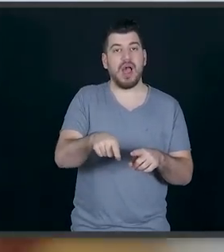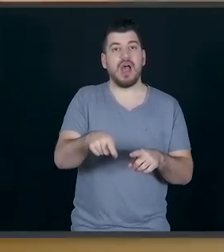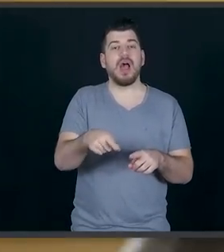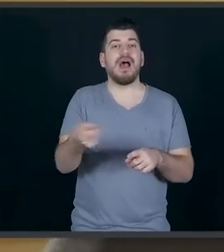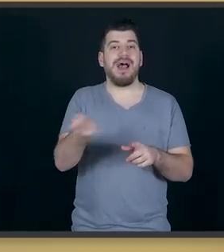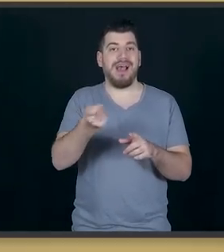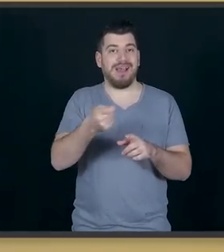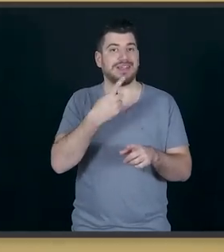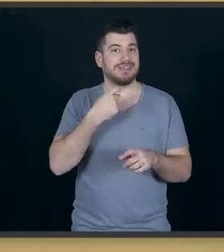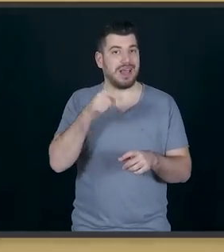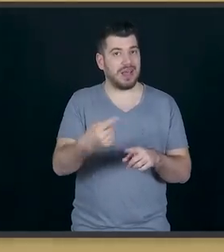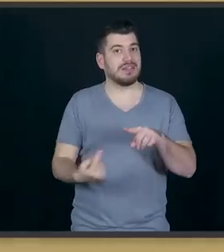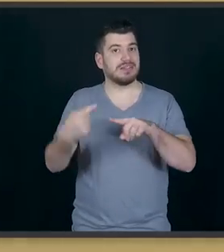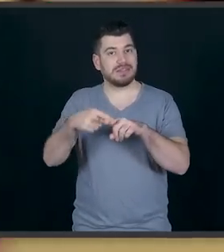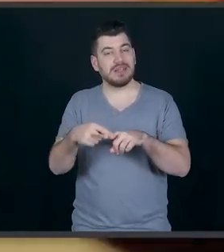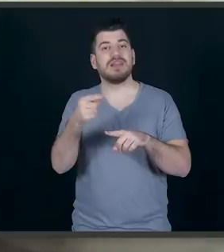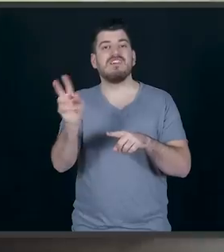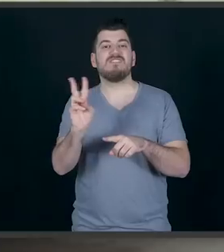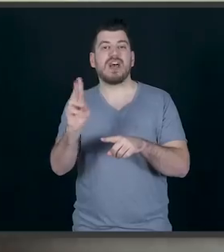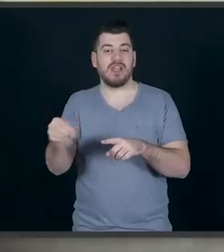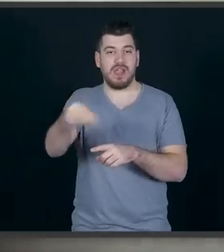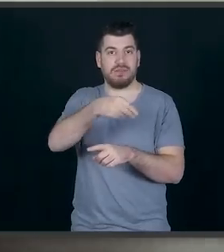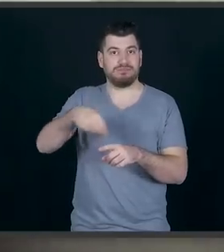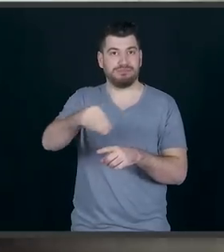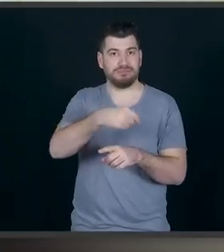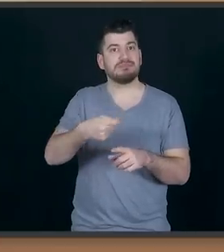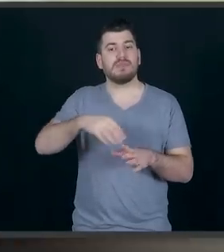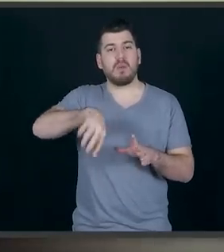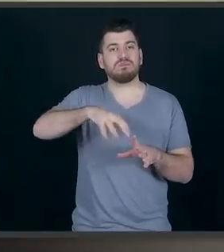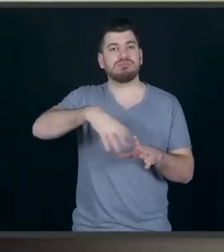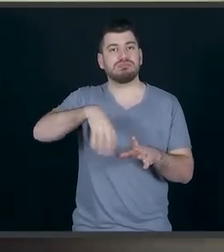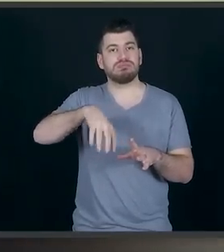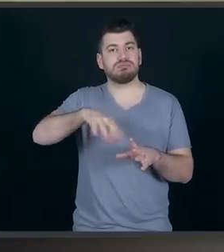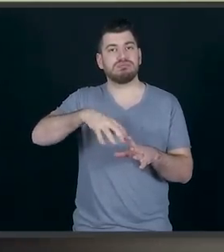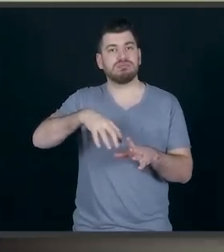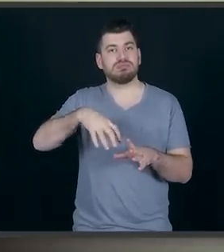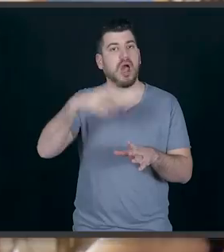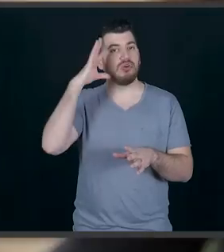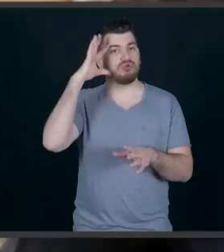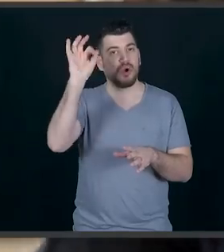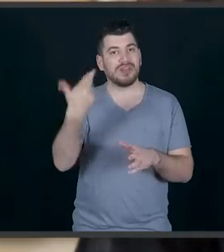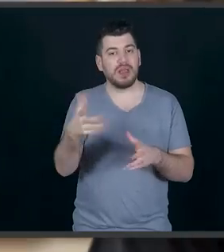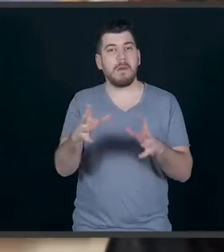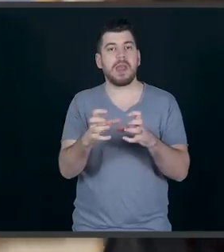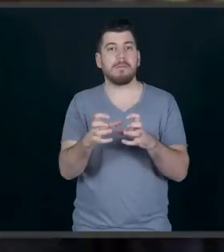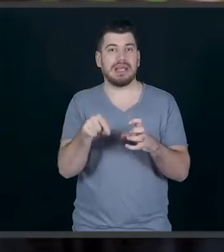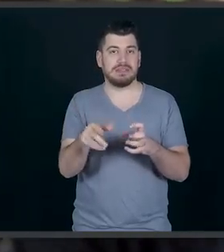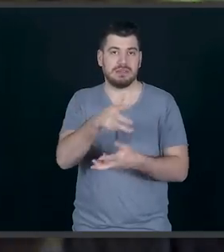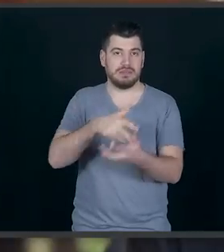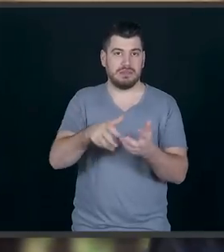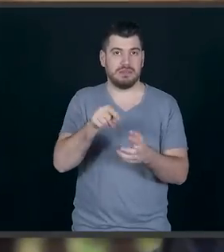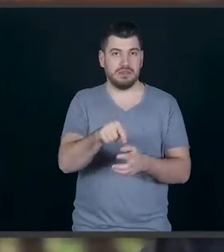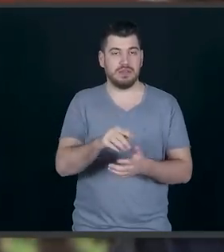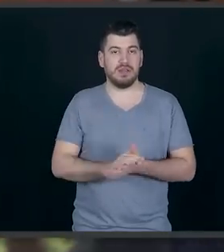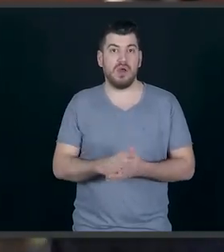άχνη-ζάχαρη και λίγο κύλις μας βανίλια. Και χτυπάμε μέχρι που η σαντηγή μας να πήξει, να μην πήξει πάρα πολύ, να